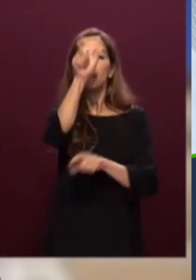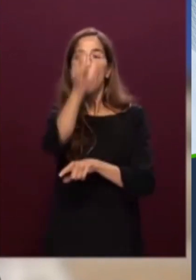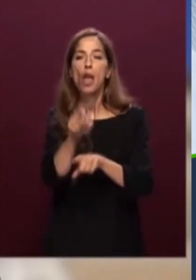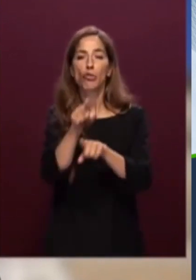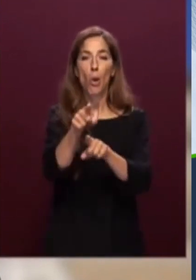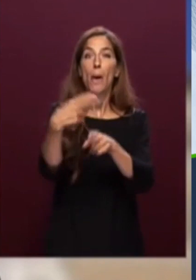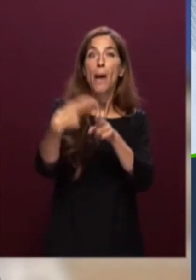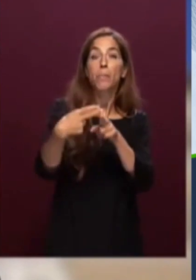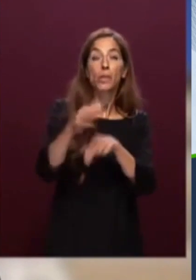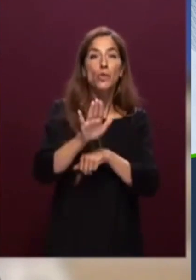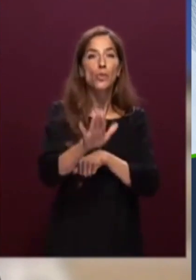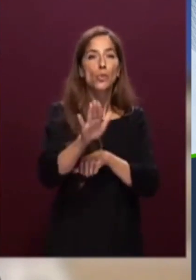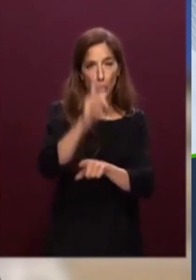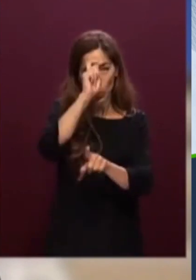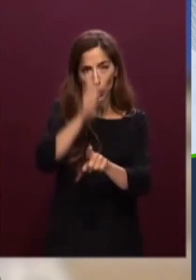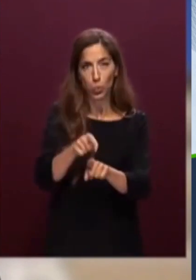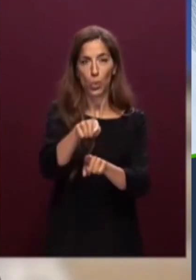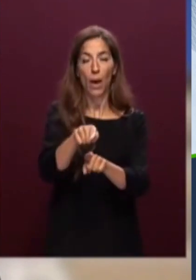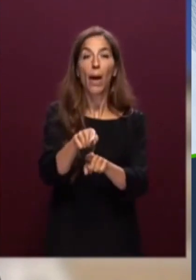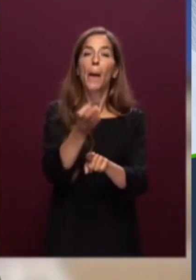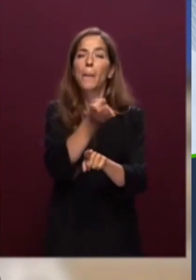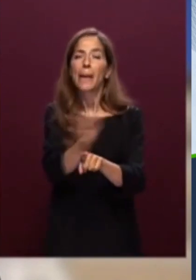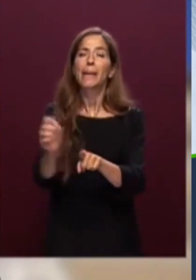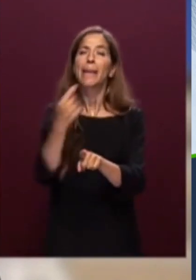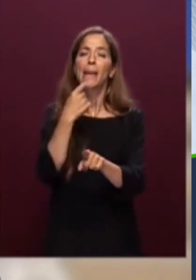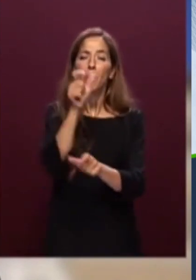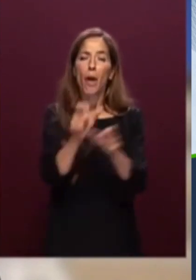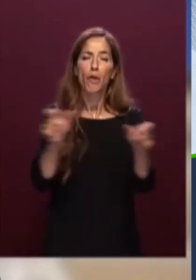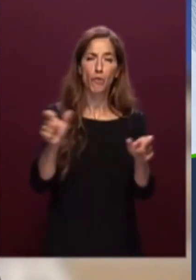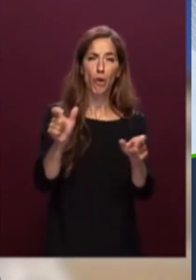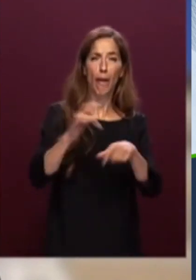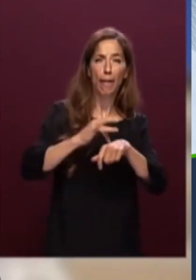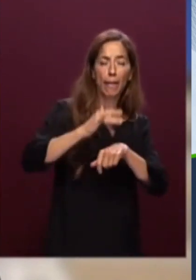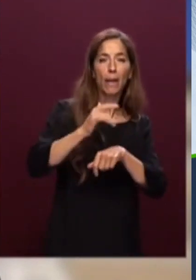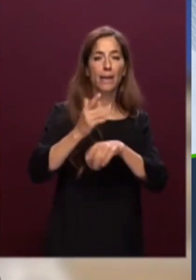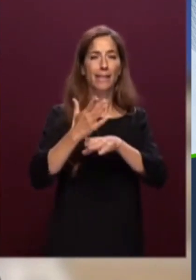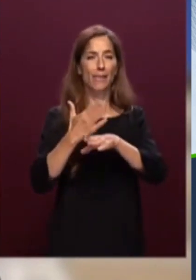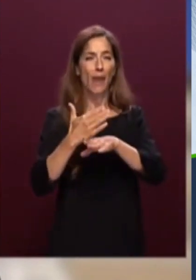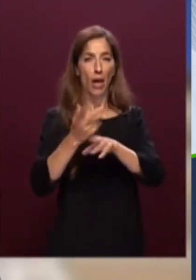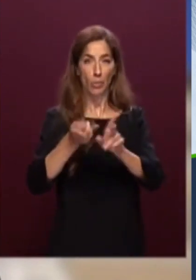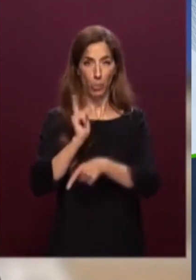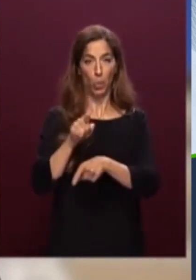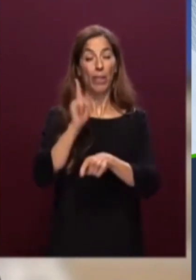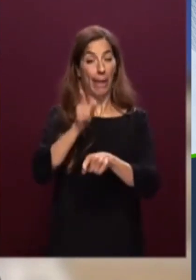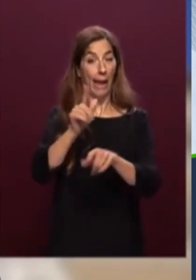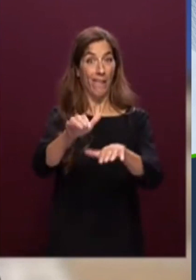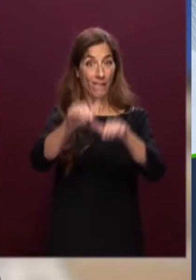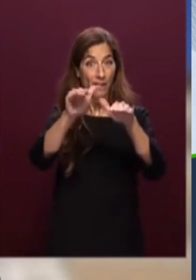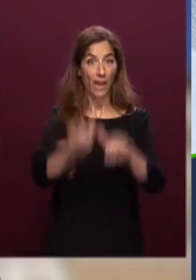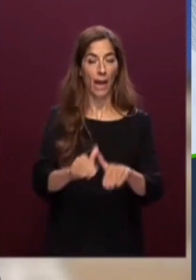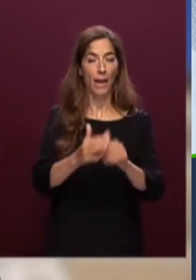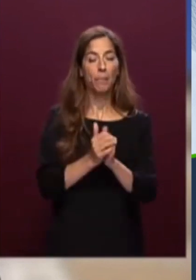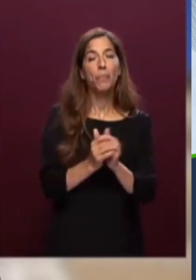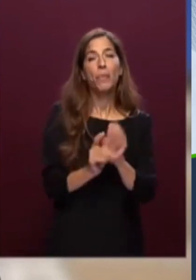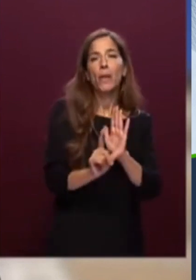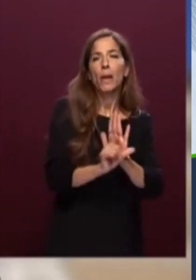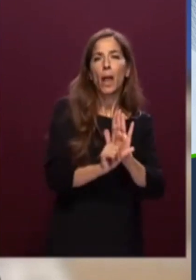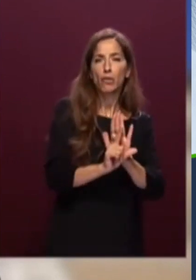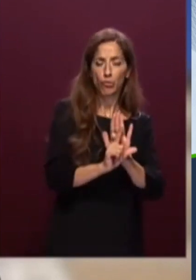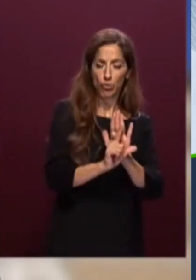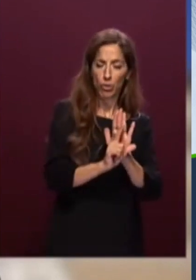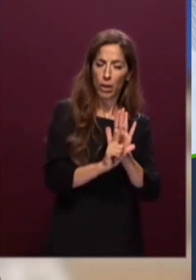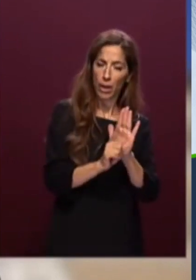ed in particolare dei più vulnerabili e fragili la legge deve costituire lo strumento di garanzia del